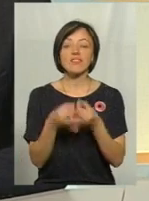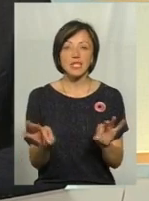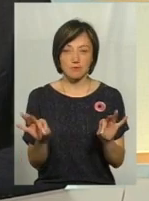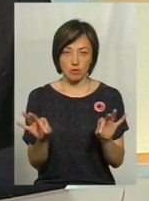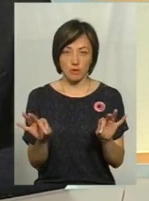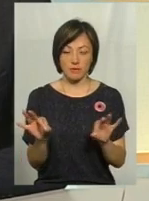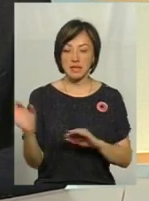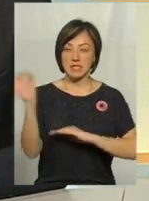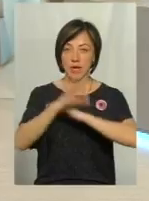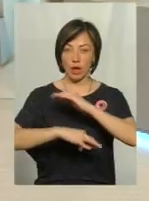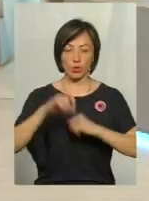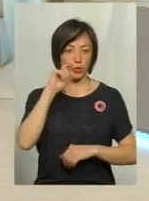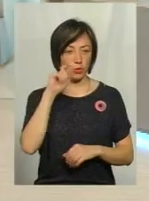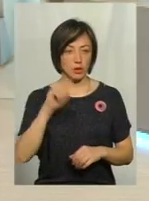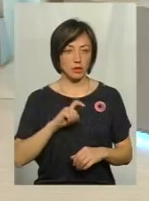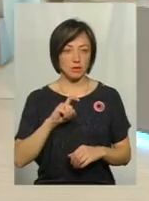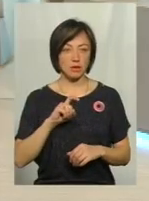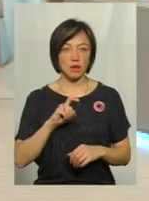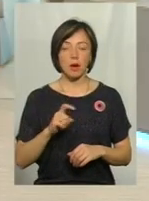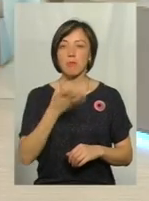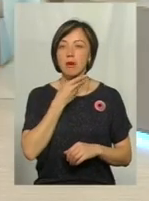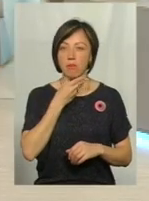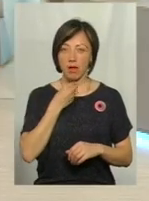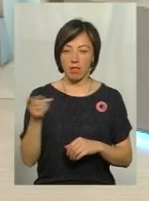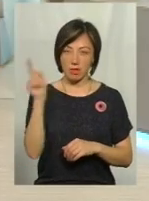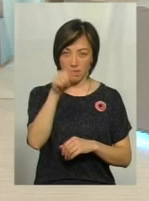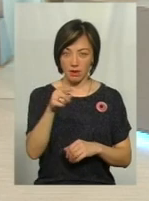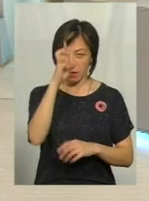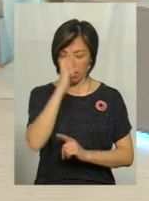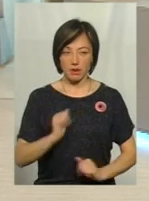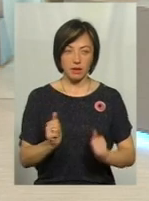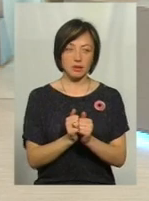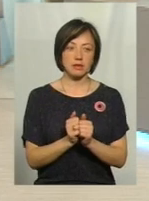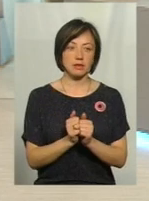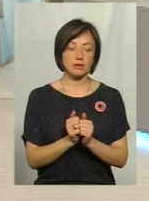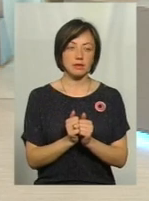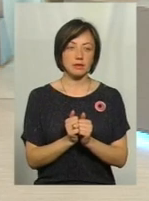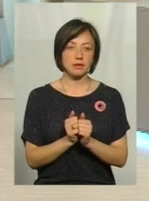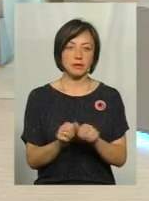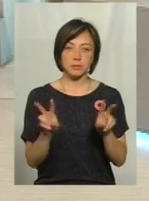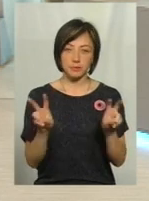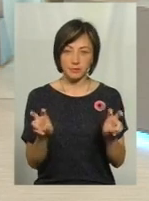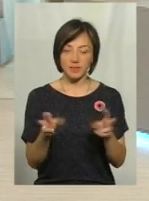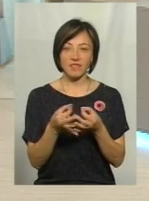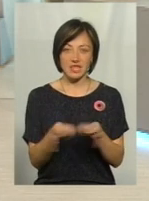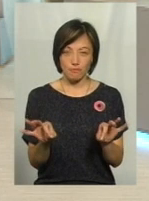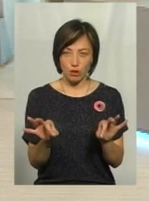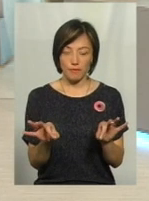Західну Україну, країни Прибалтики, ну, зрозуміло, що ми це говоримо в лапках візволив,